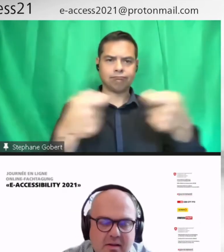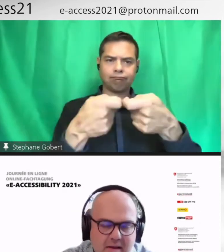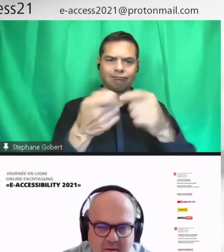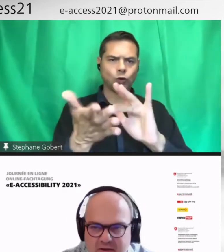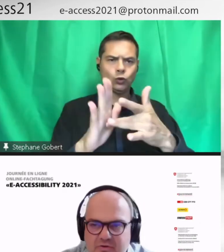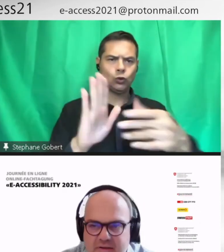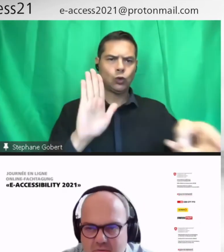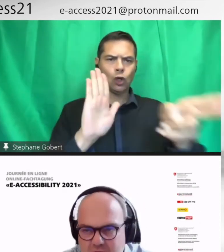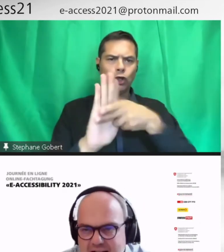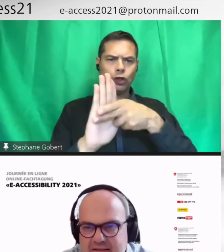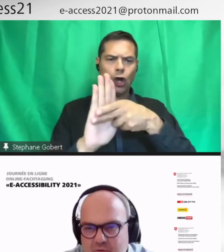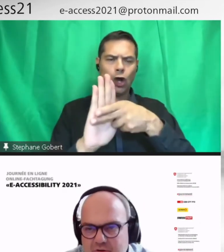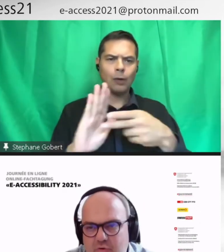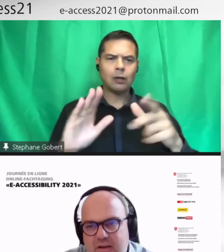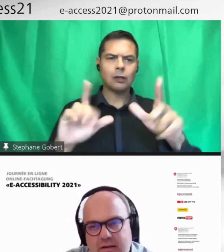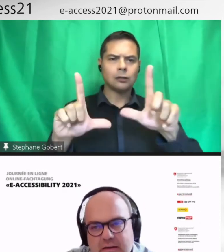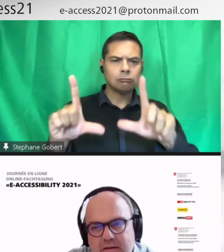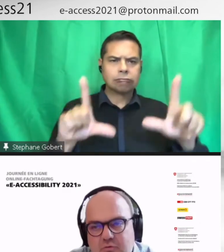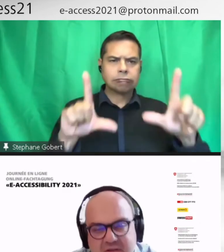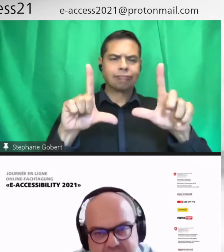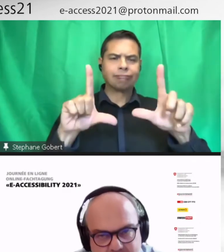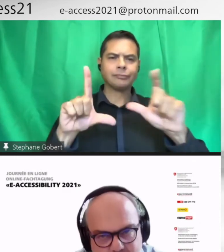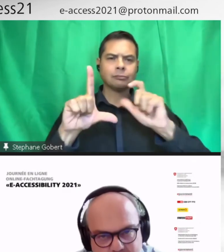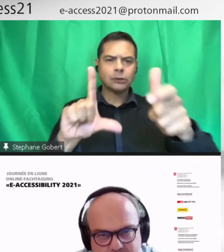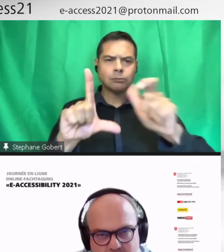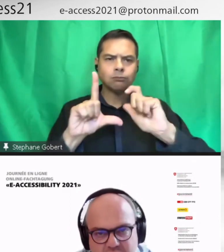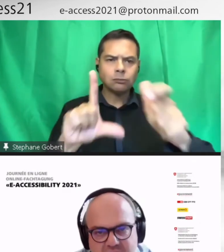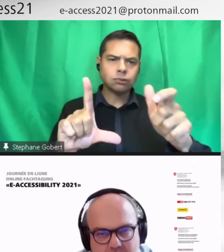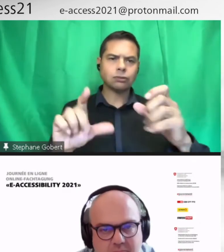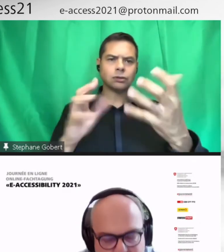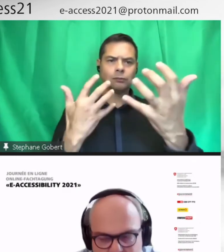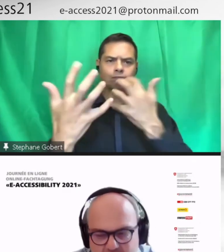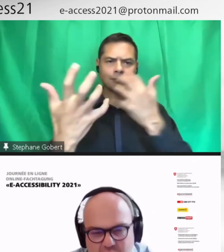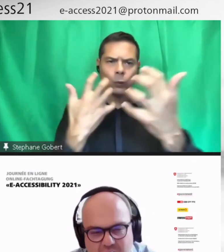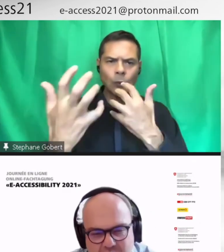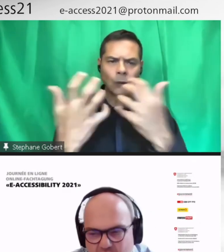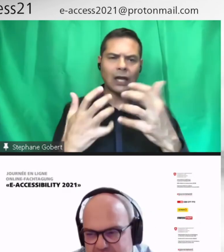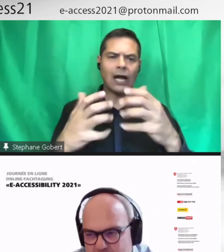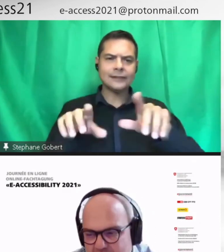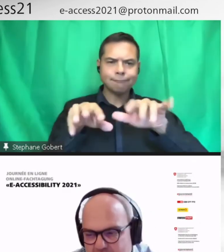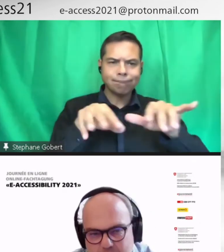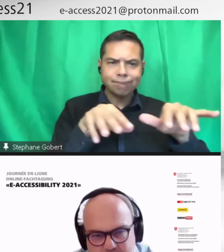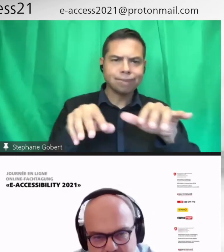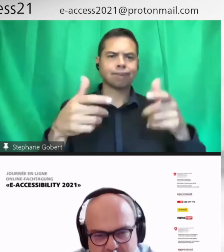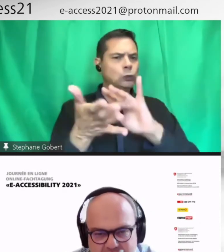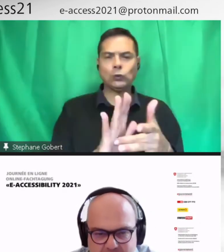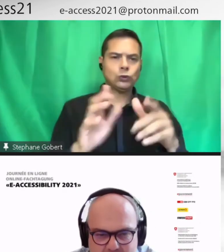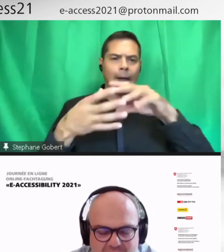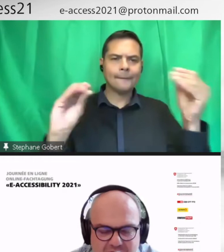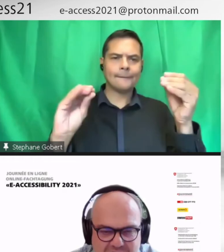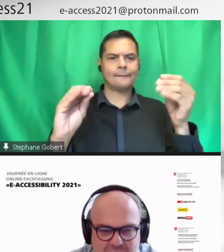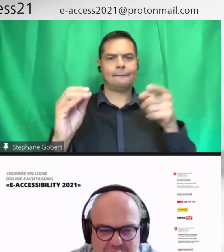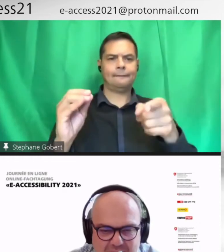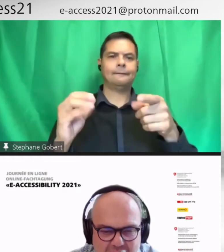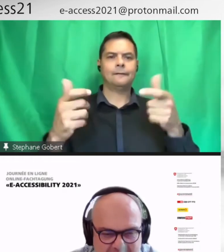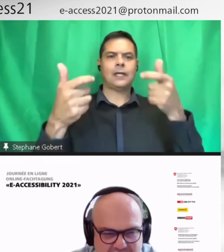et puis aussi une clarté au niveau du design. Donc, c'est déjà une grande étape en avant. Malheureusement, c'est